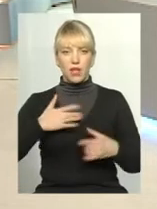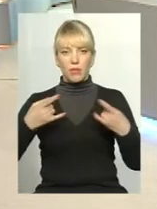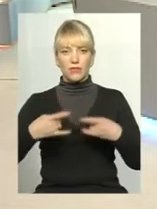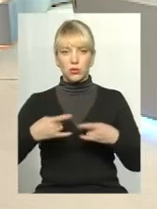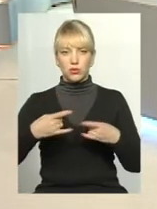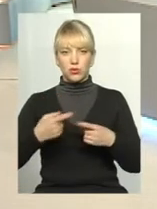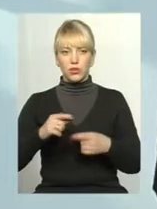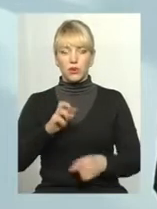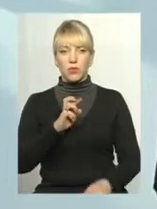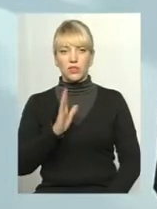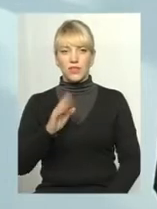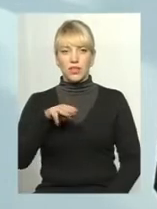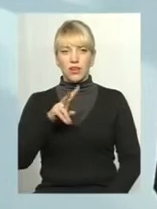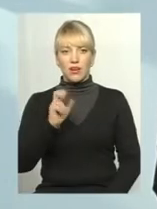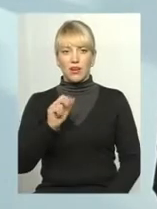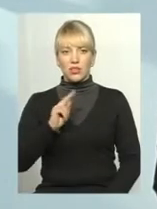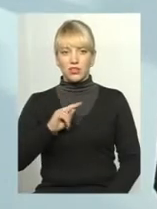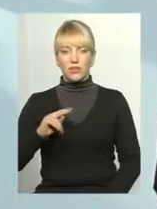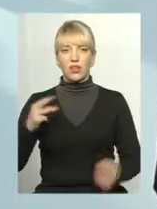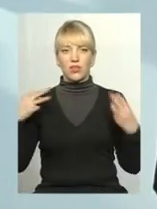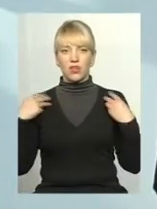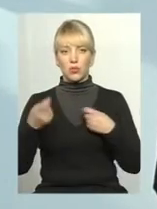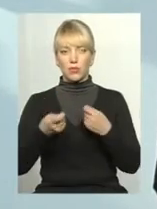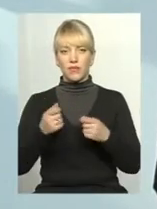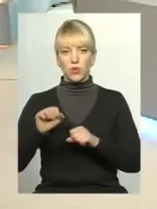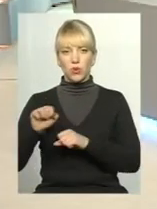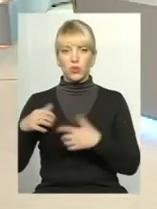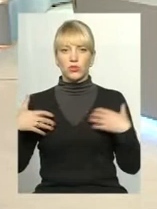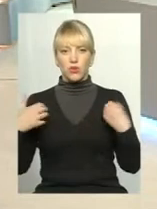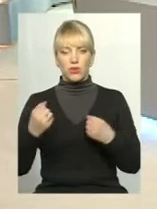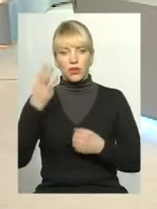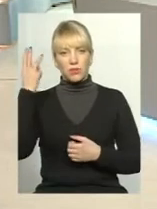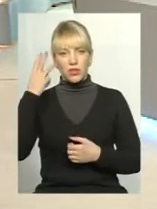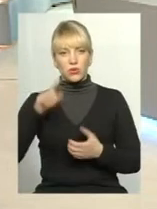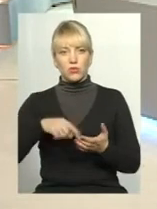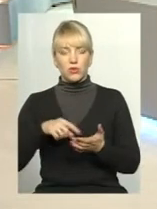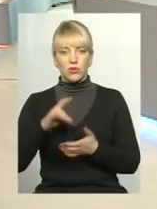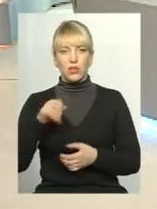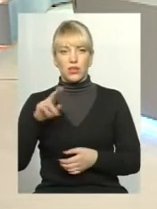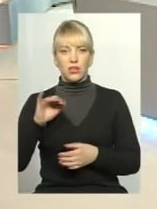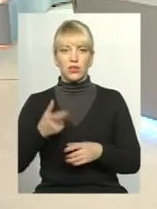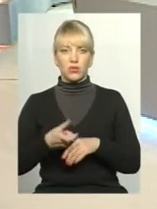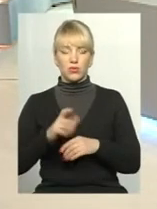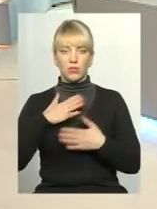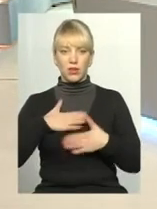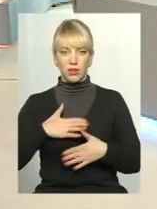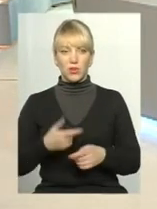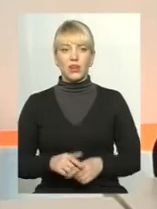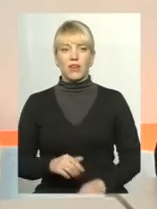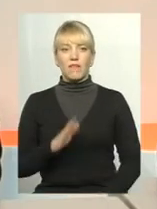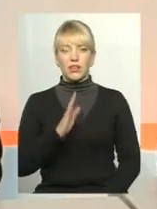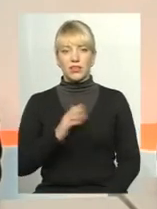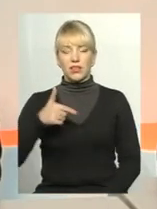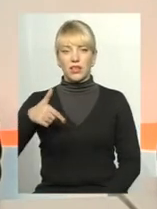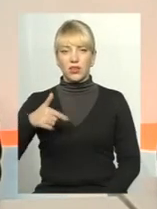Борис Васильович Ткач, начальник управління охорони здоров'я Хмельницької міської ради. Дуже приємно. Вітаю вас. І Валентина